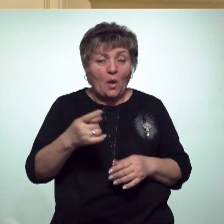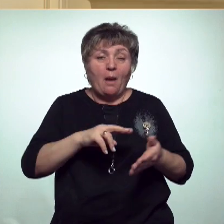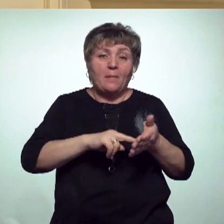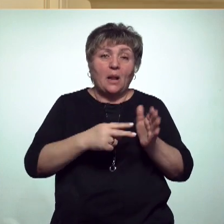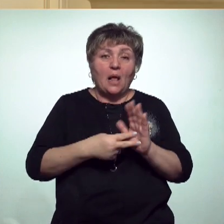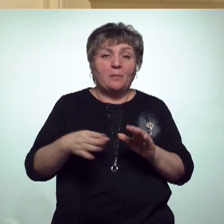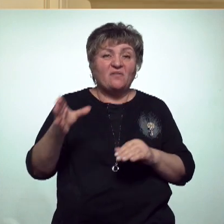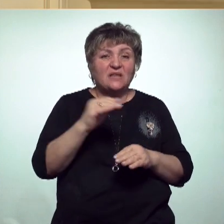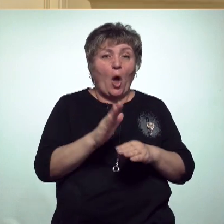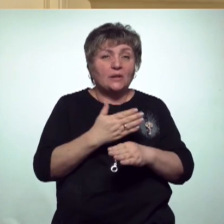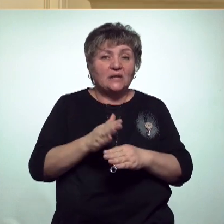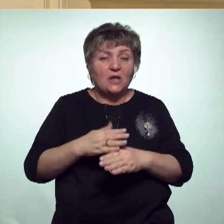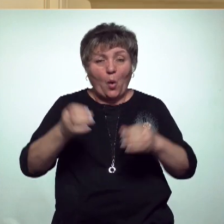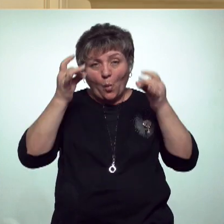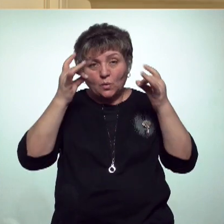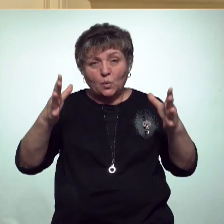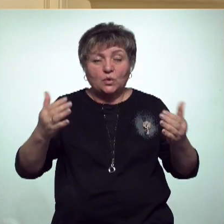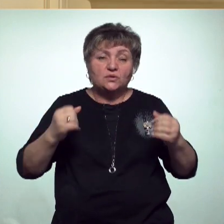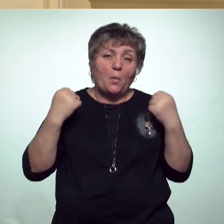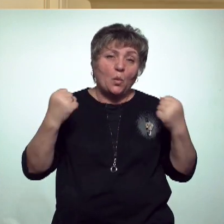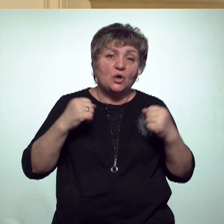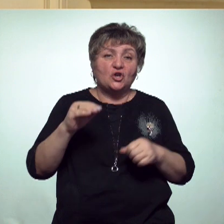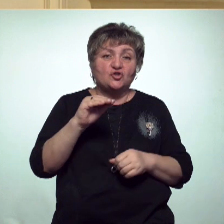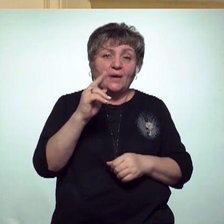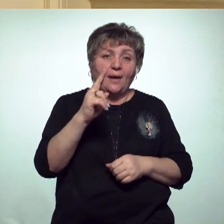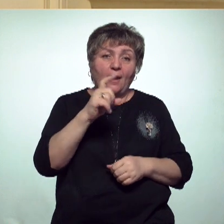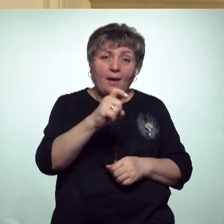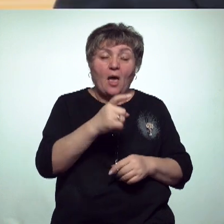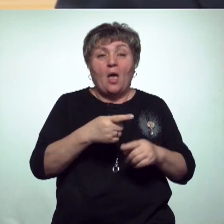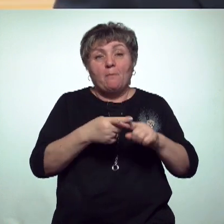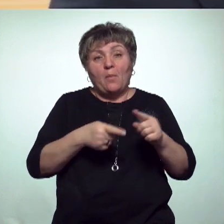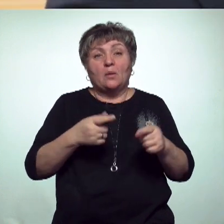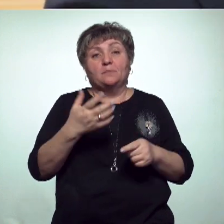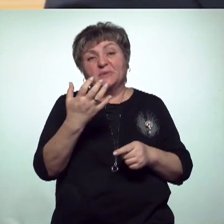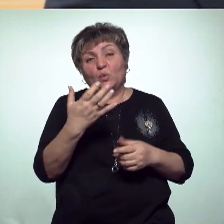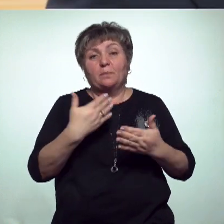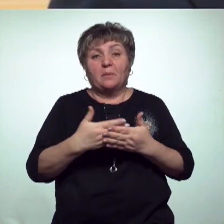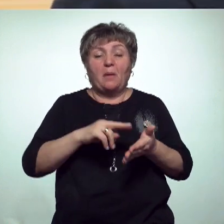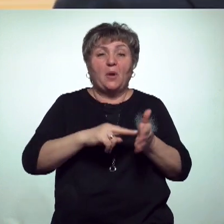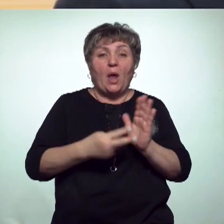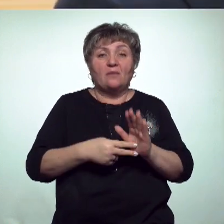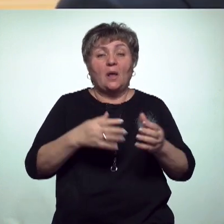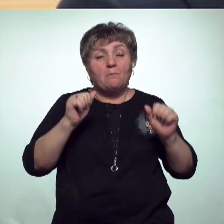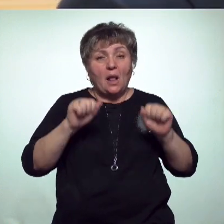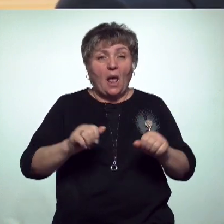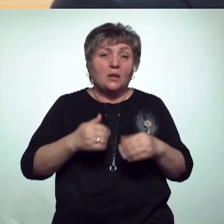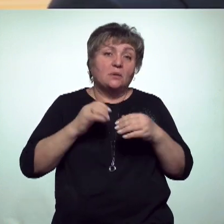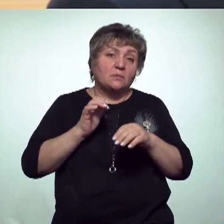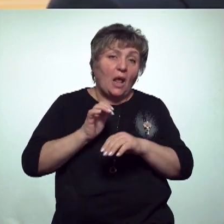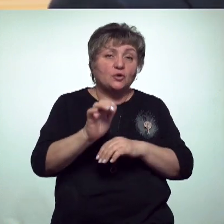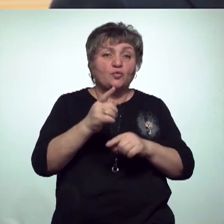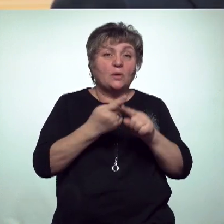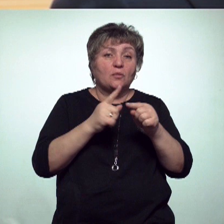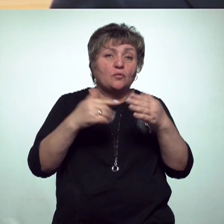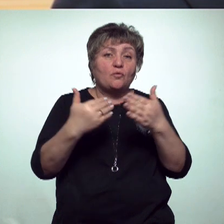планы по всем отраслям культуре, спорту, ЖКХ, но остается еще полсотни проектов, реализация которых могла бы дать серьезный толчок в развитии